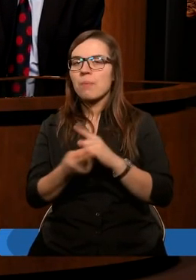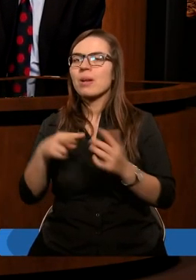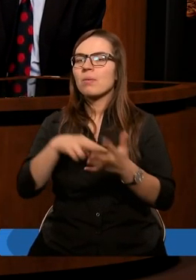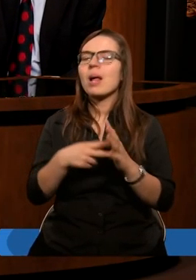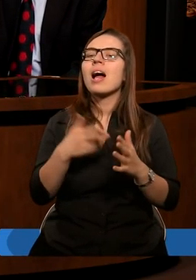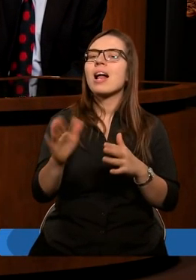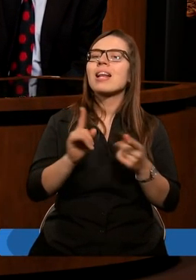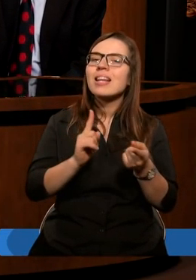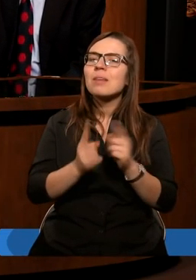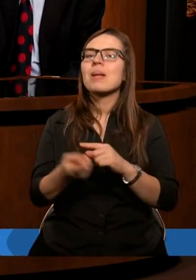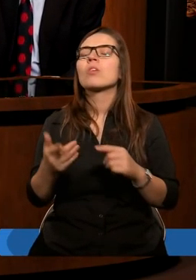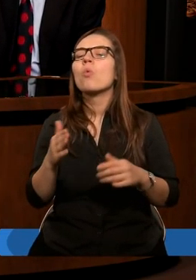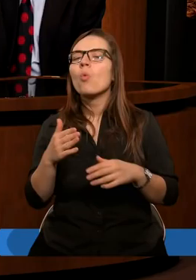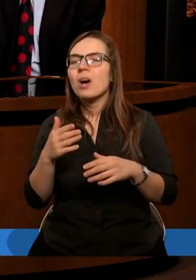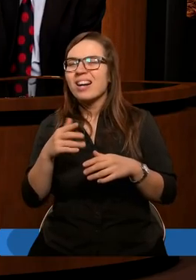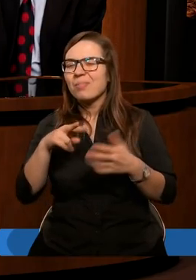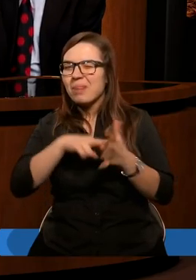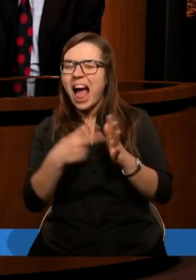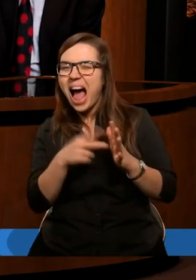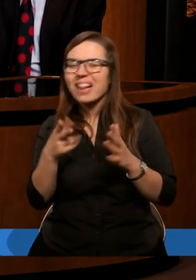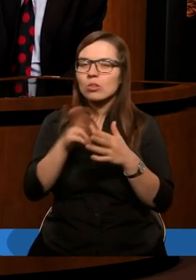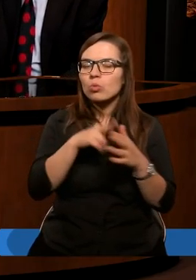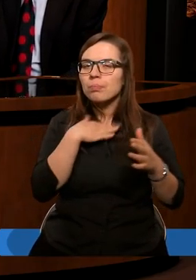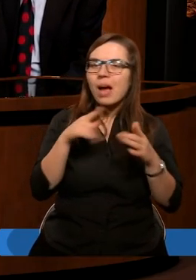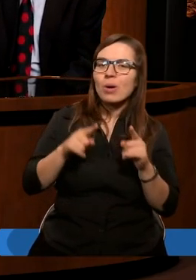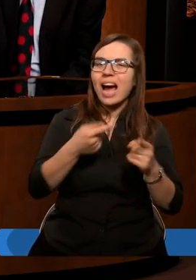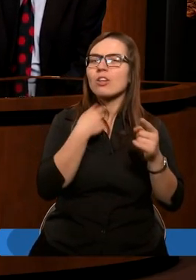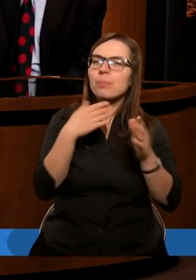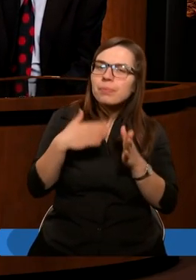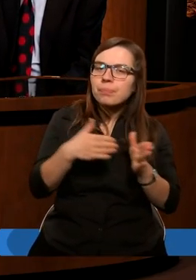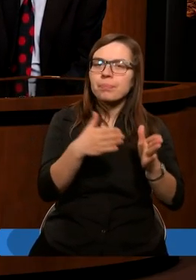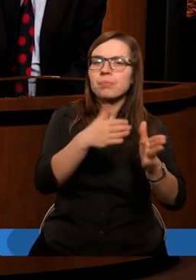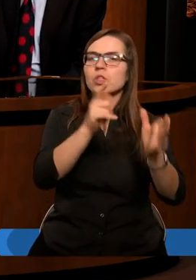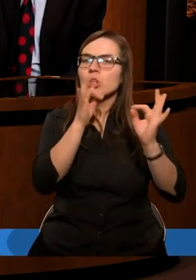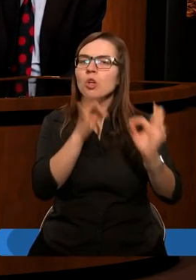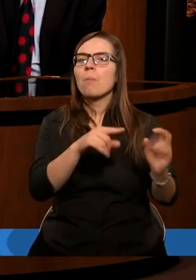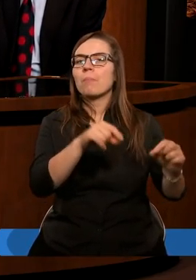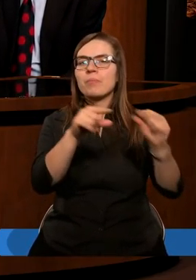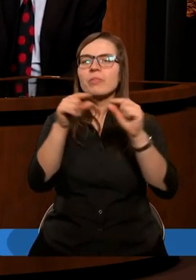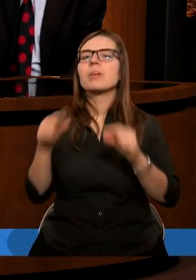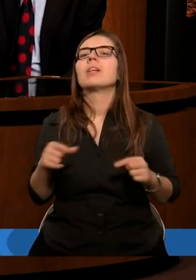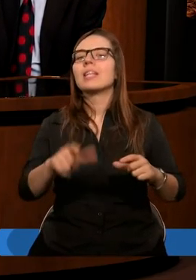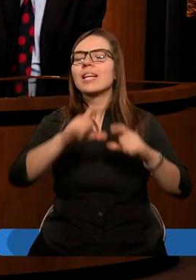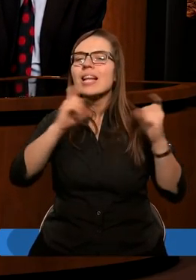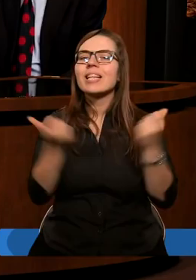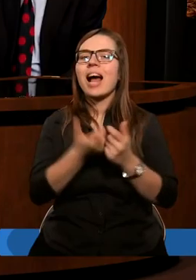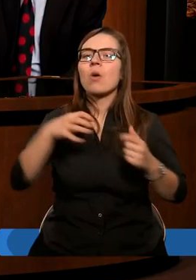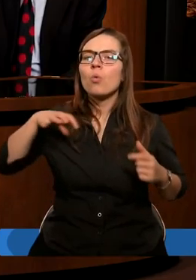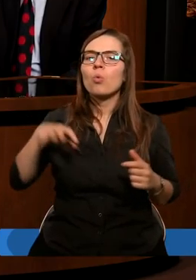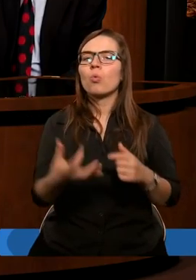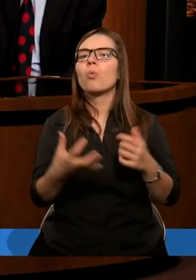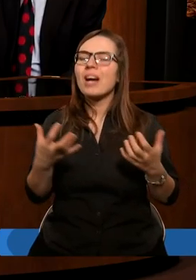podmiot, który te plany miał realizować. Tak jest. Tak. W tym przypadku całą grupę